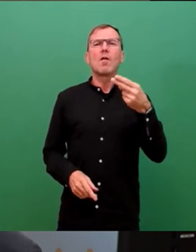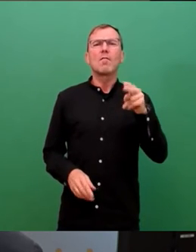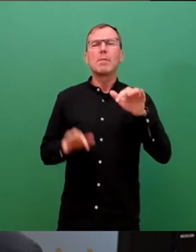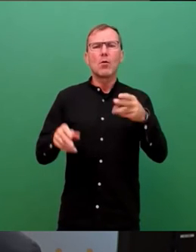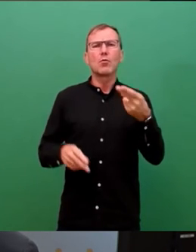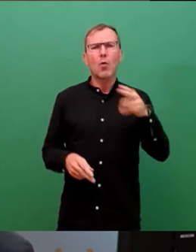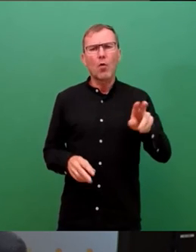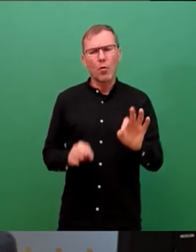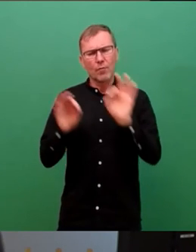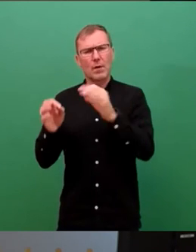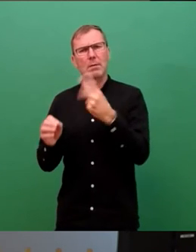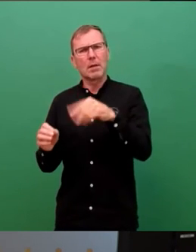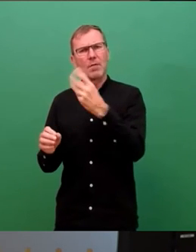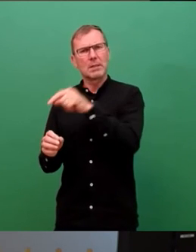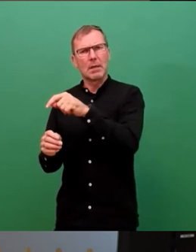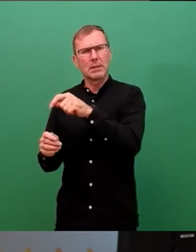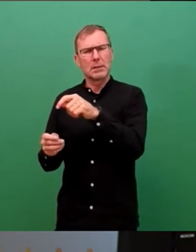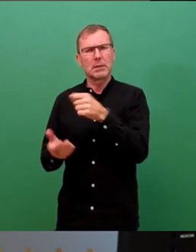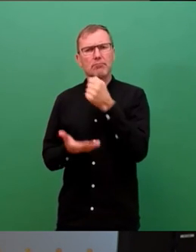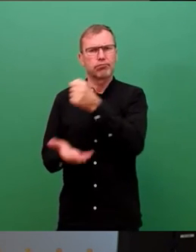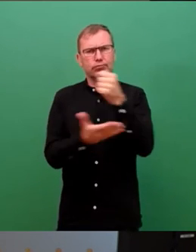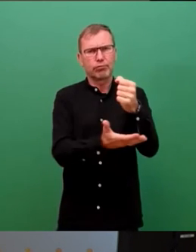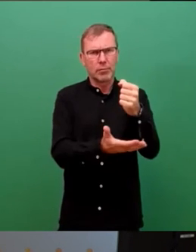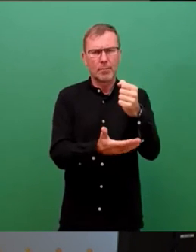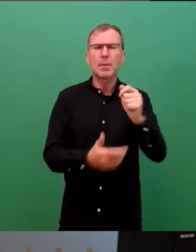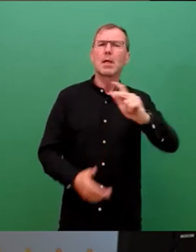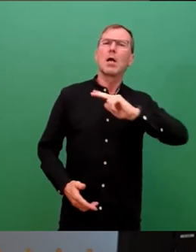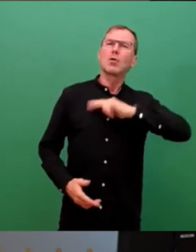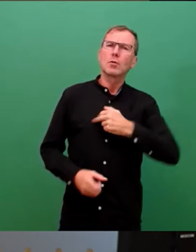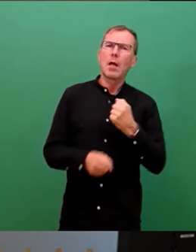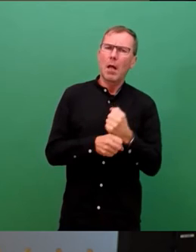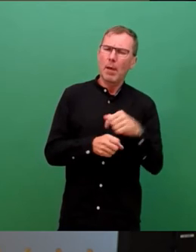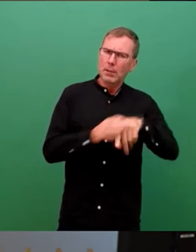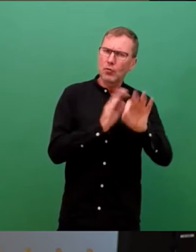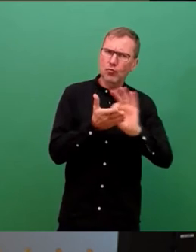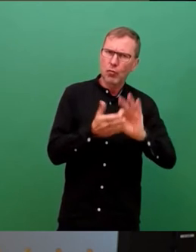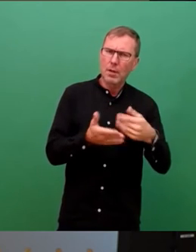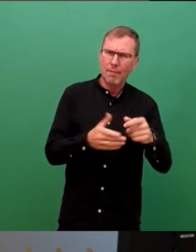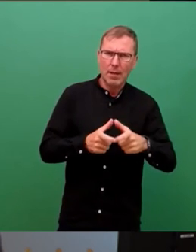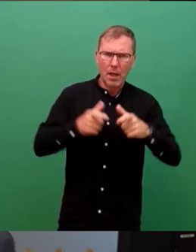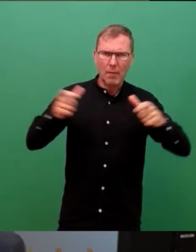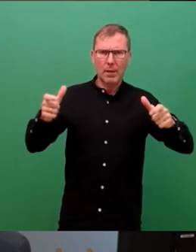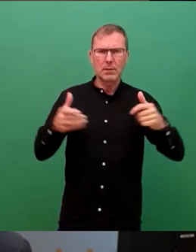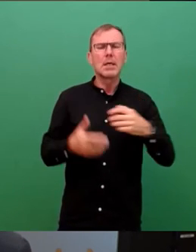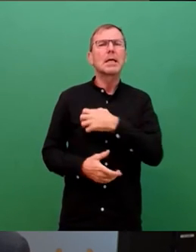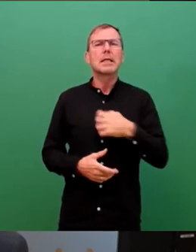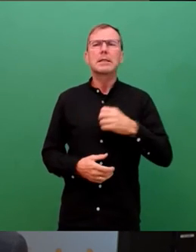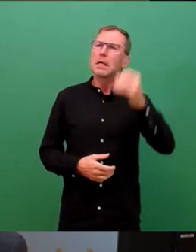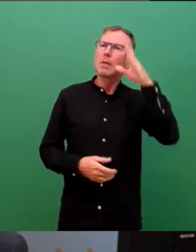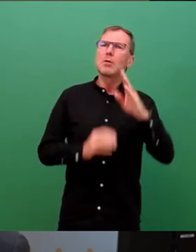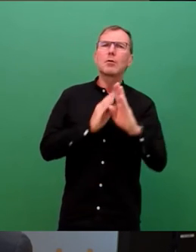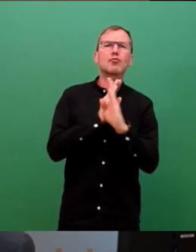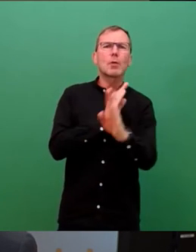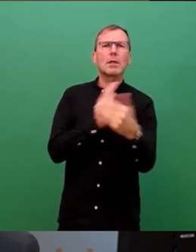2024 einzustellen. Daneben soll die Sozialarbeit an Schulen weiter ausgebaut und die Dresdner Bildungsstrategie fortgeführt werden.